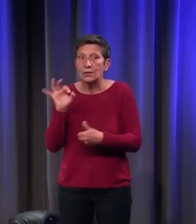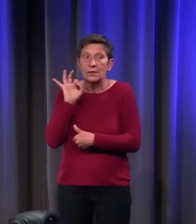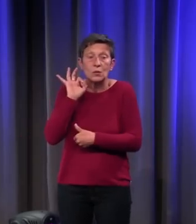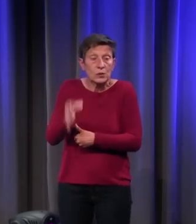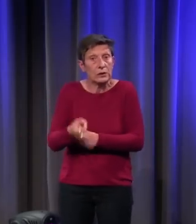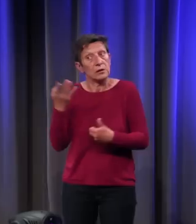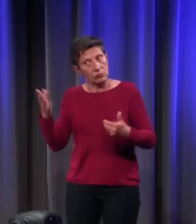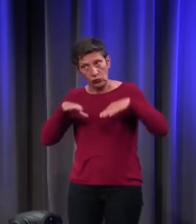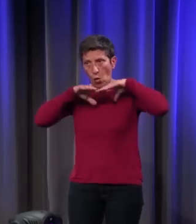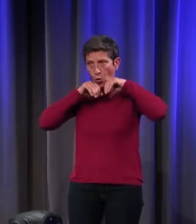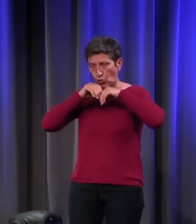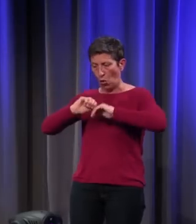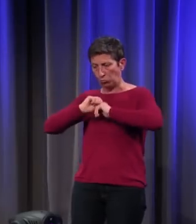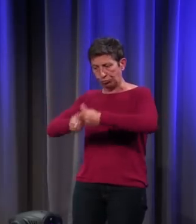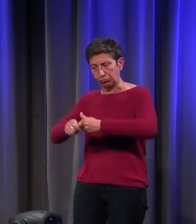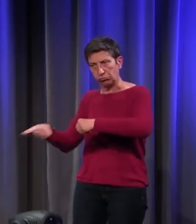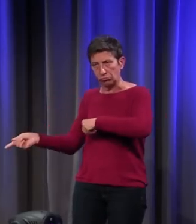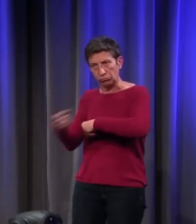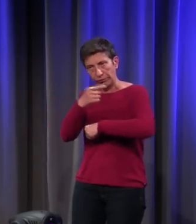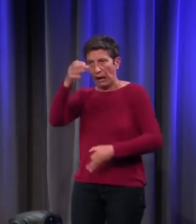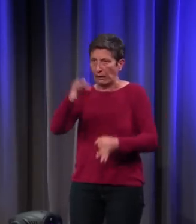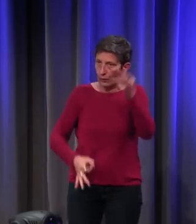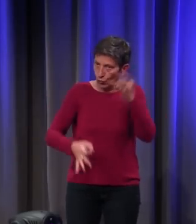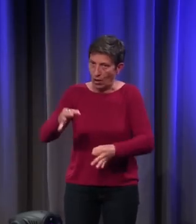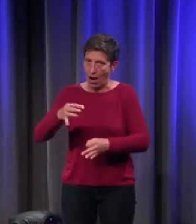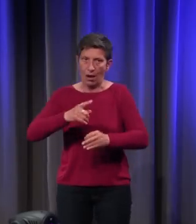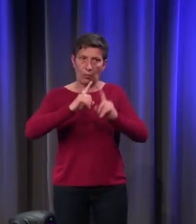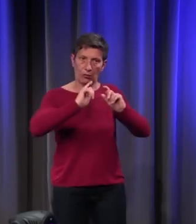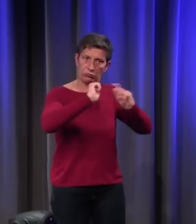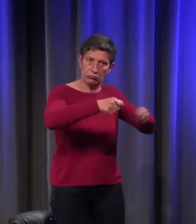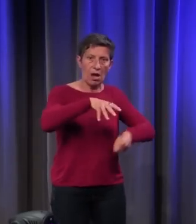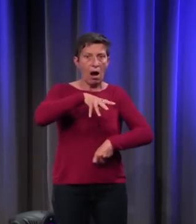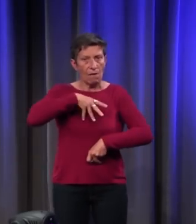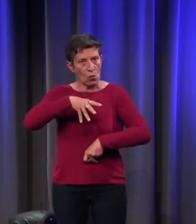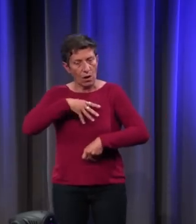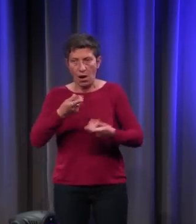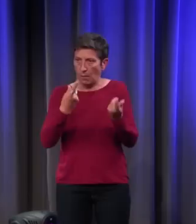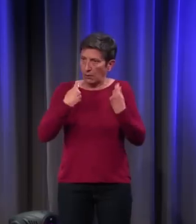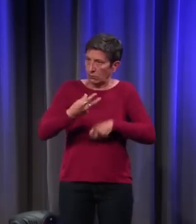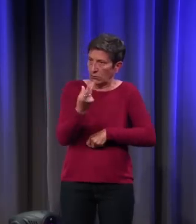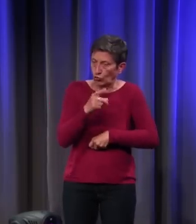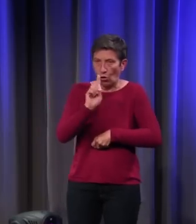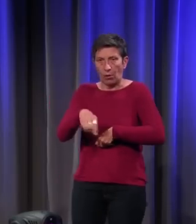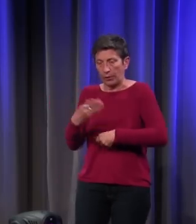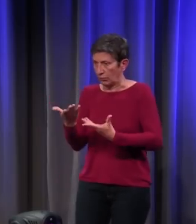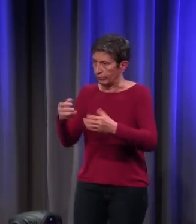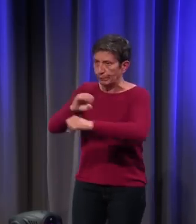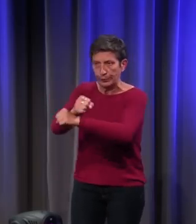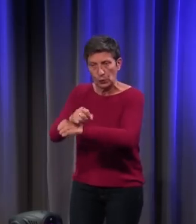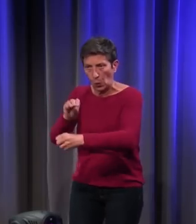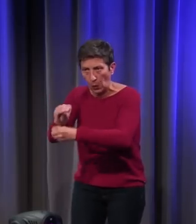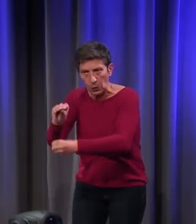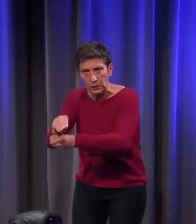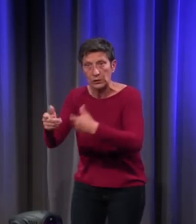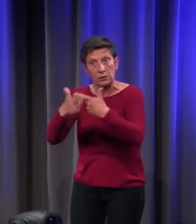On conduit le cochon au tribunal, on lui donne un avocat, on dépense de l'argent pour le garder dans sa prison, le nourrir. Il y a procès.